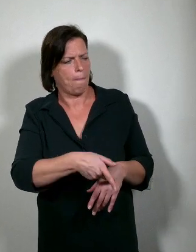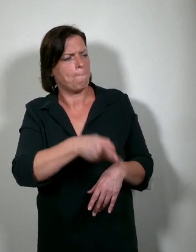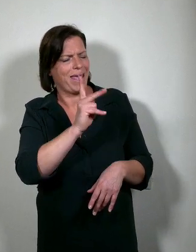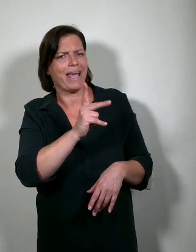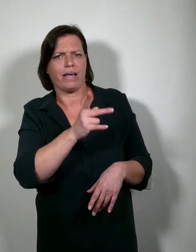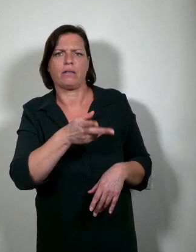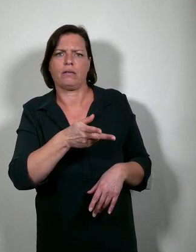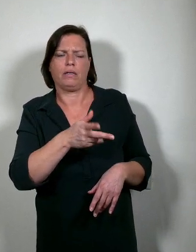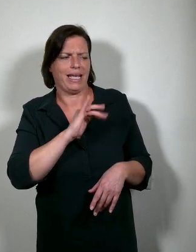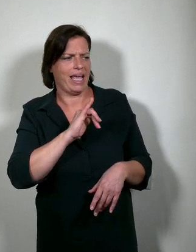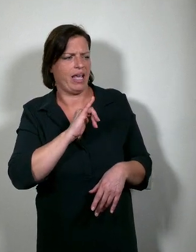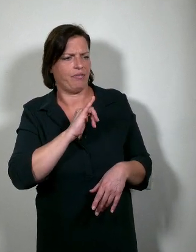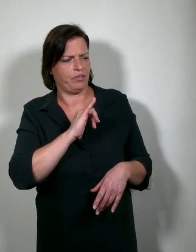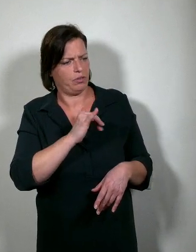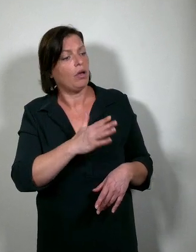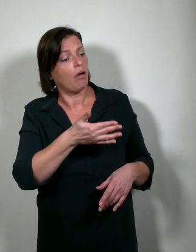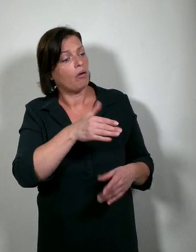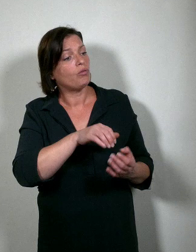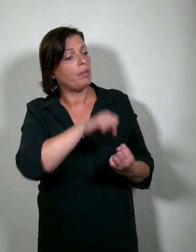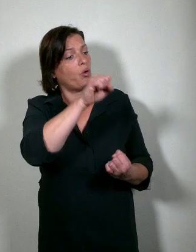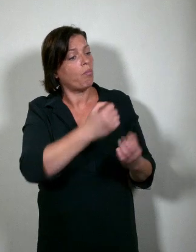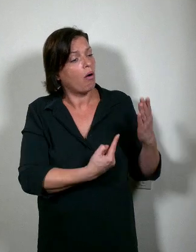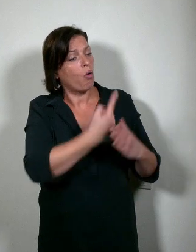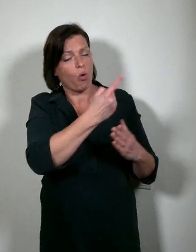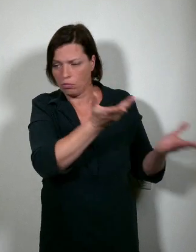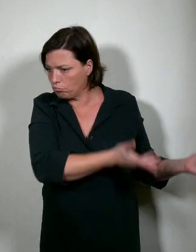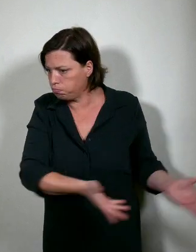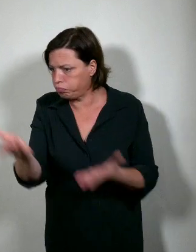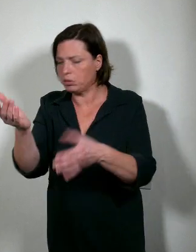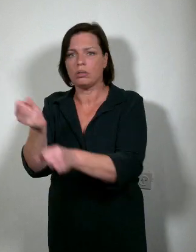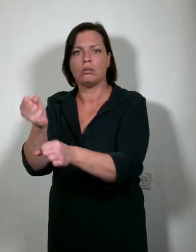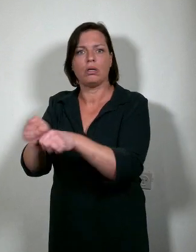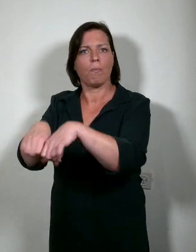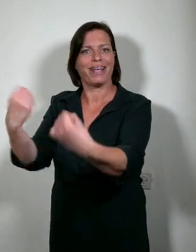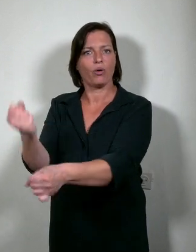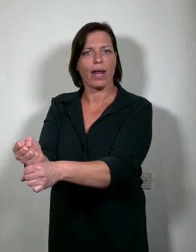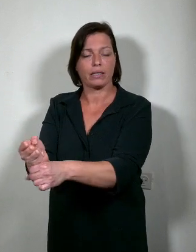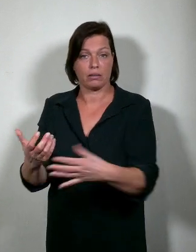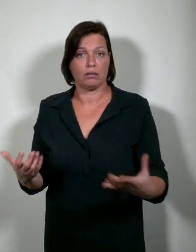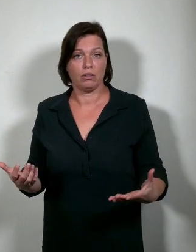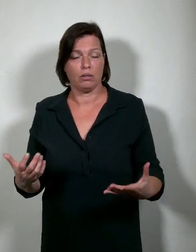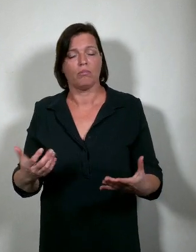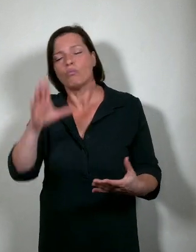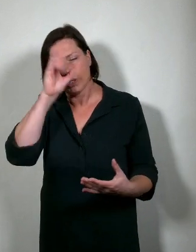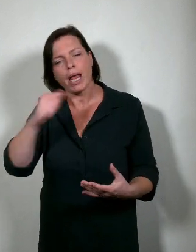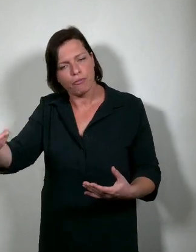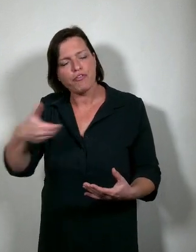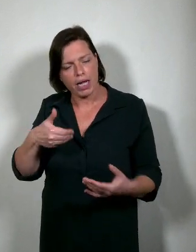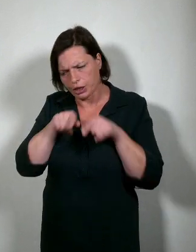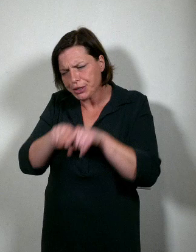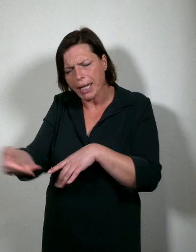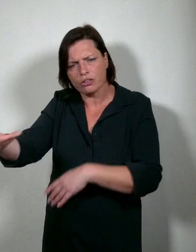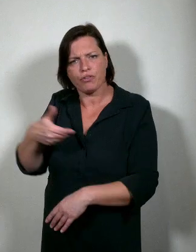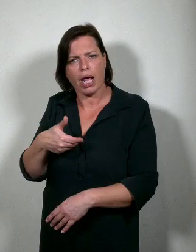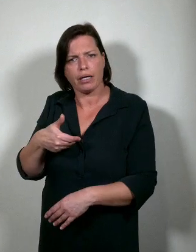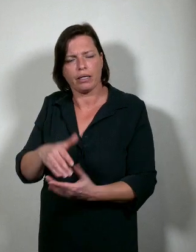toegeleid naar de arbeidsmarkt. Alsjeblieft. Wel, ik begrijp die vraag. En ik vind dat een terechte vraag. En wij zouden